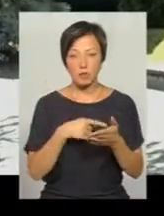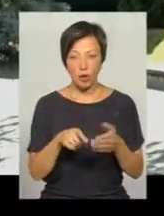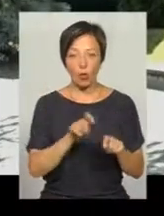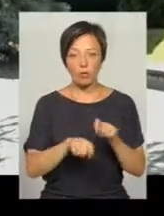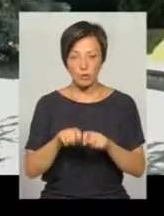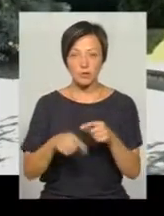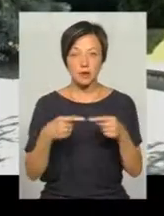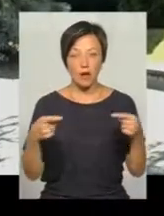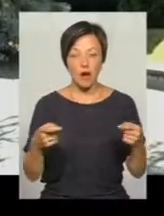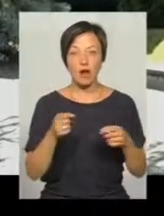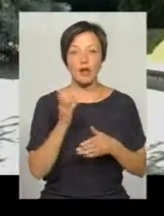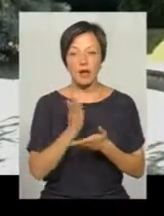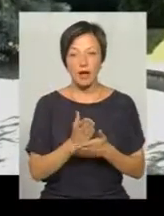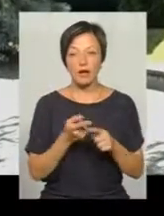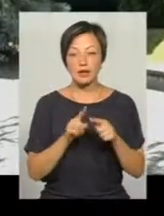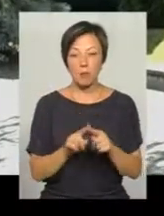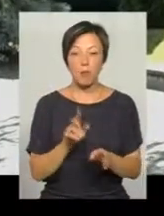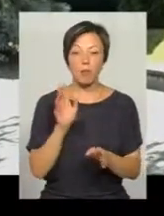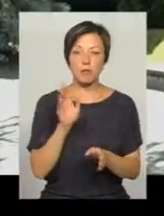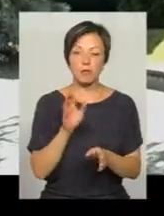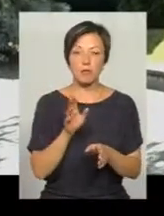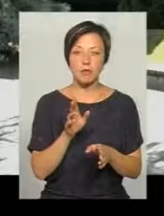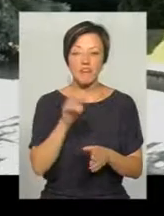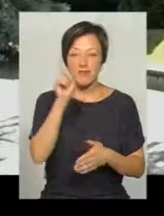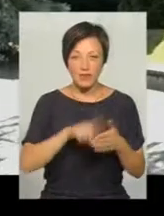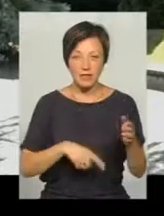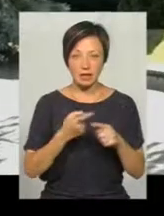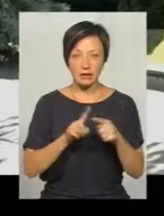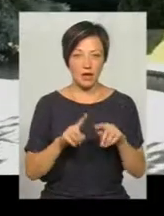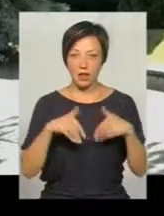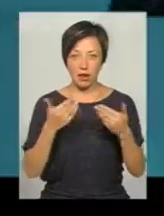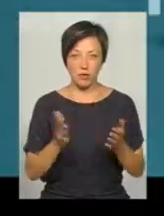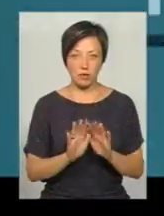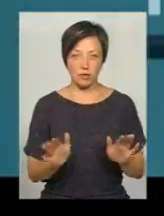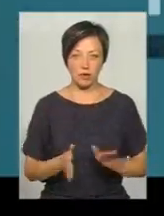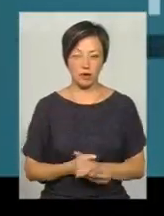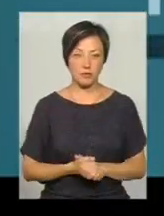контролюючими засобами, але на них цілком і повністю покладатися я б не рекомендувала.